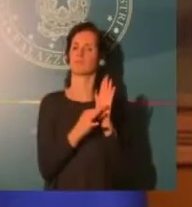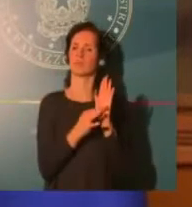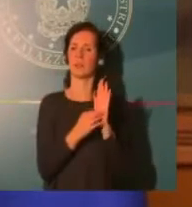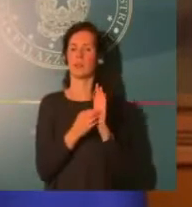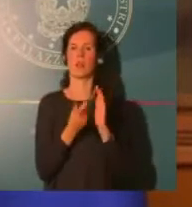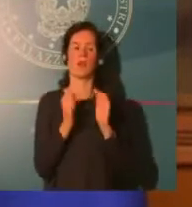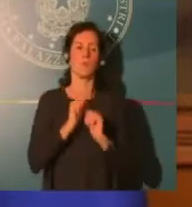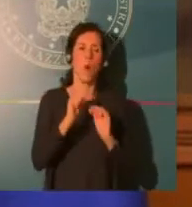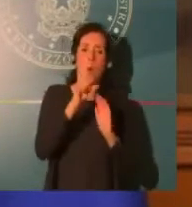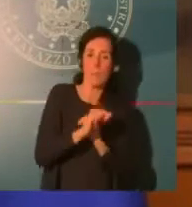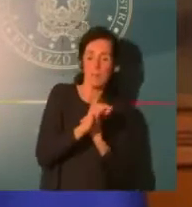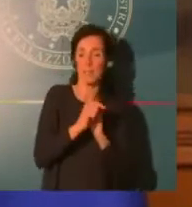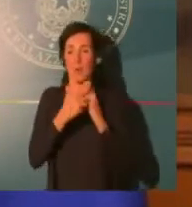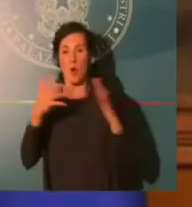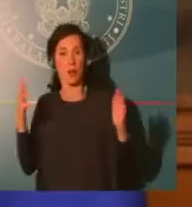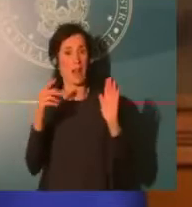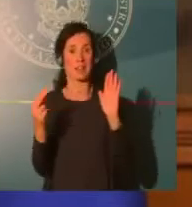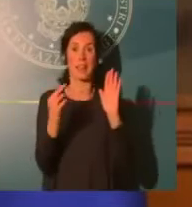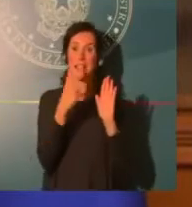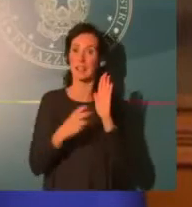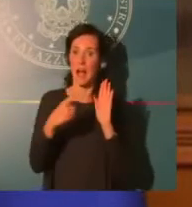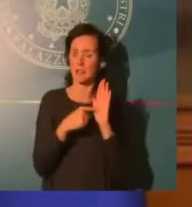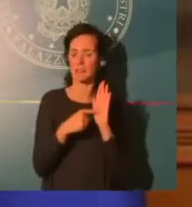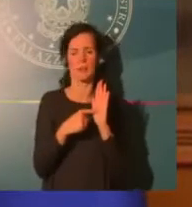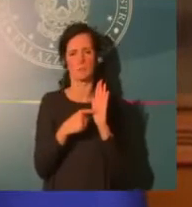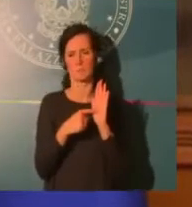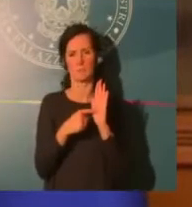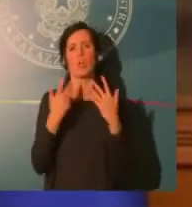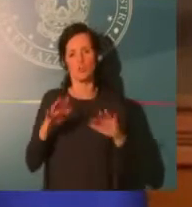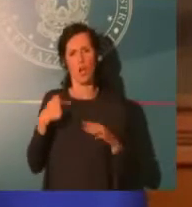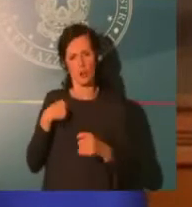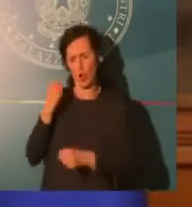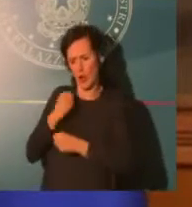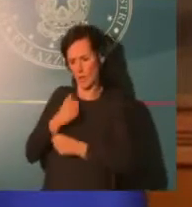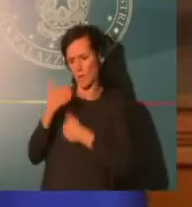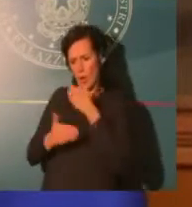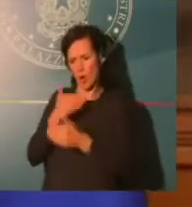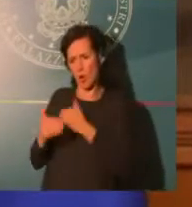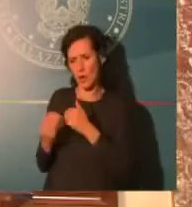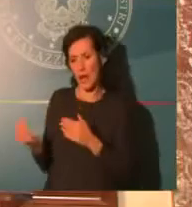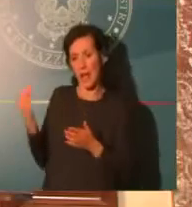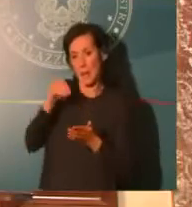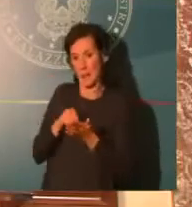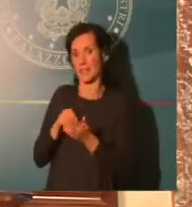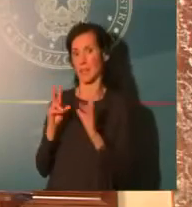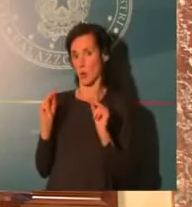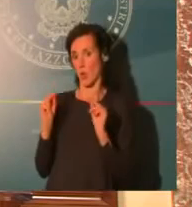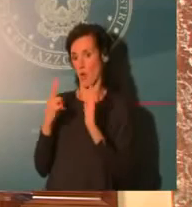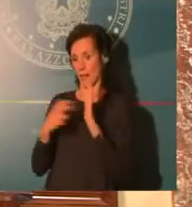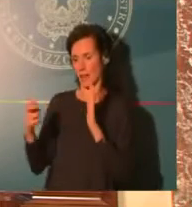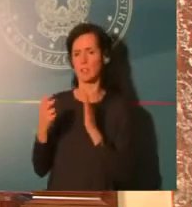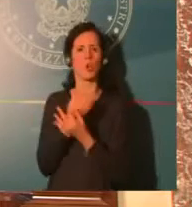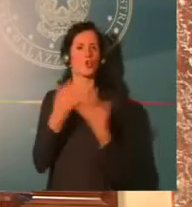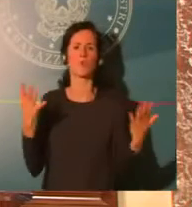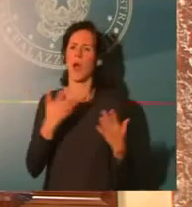male è chiaro che ci sono alcune fasce che soffrono di più della popolazione, alcune categorie meno protette, ma noi non vogliamo, vogliamo la